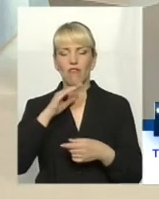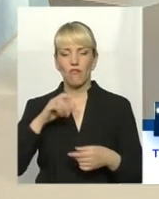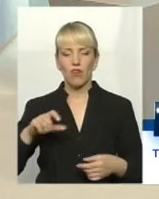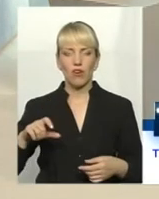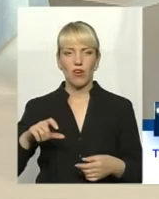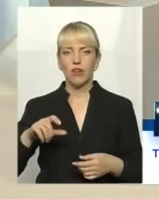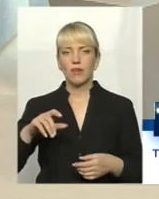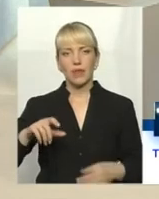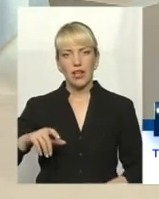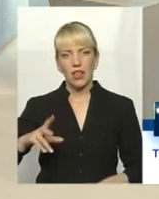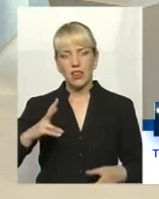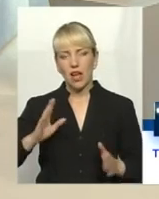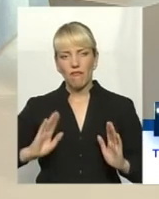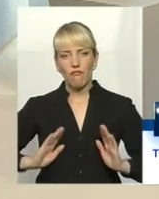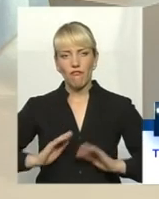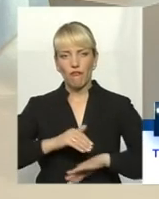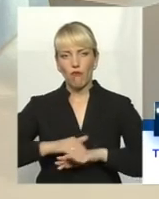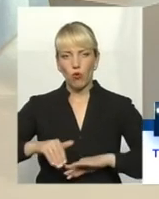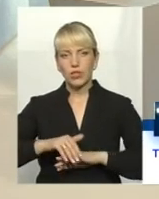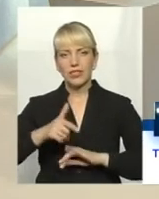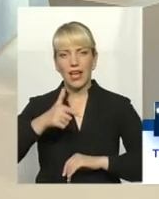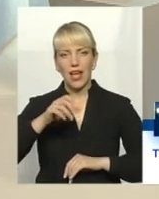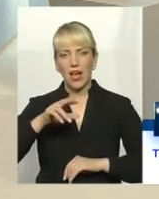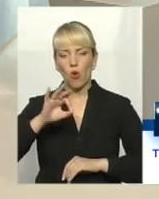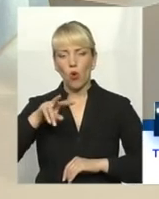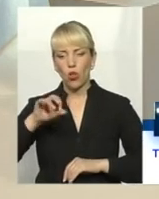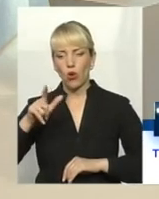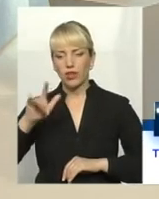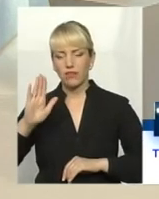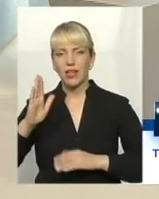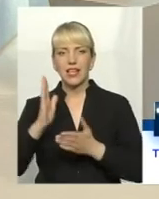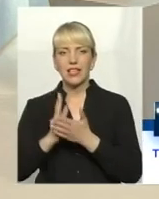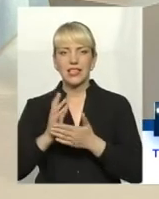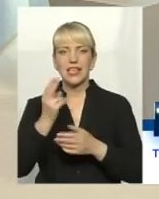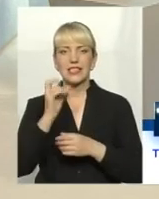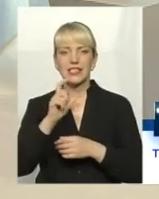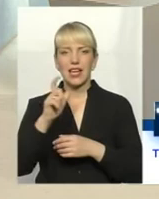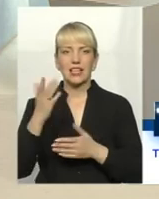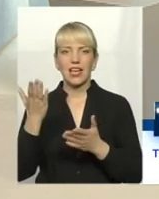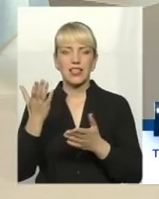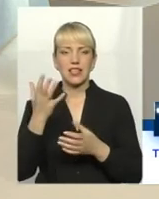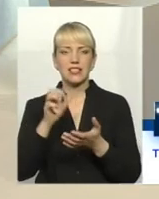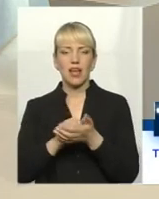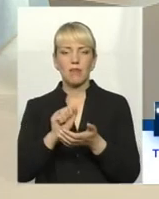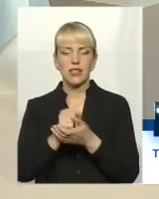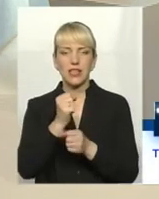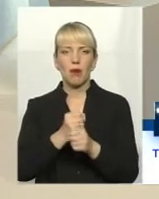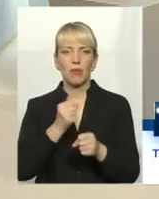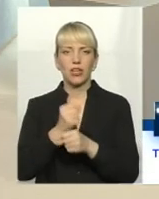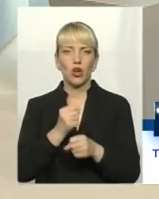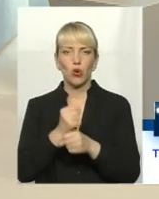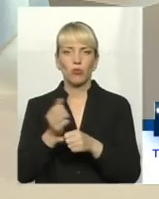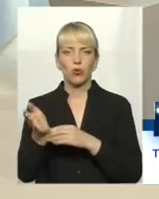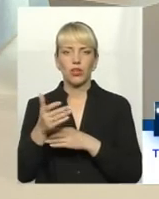цех, які займаються переробкою риби. І періодично вони порушують,